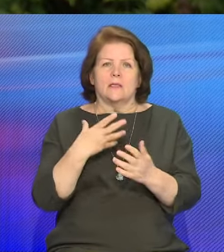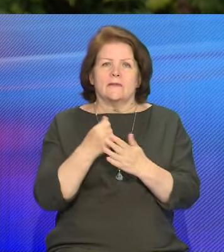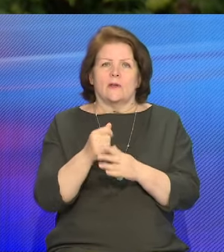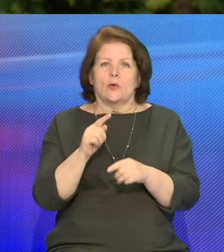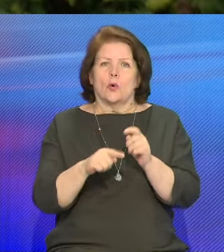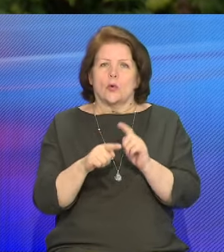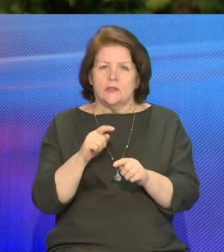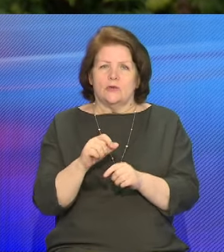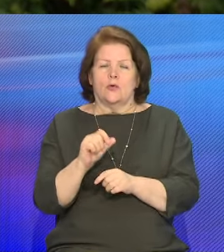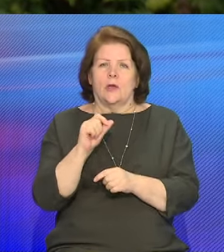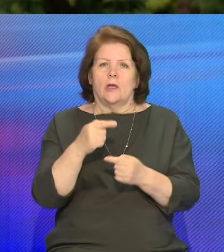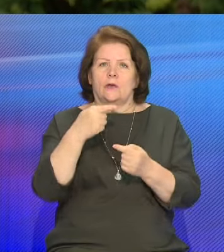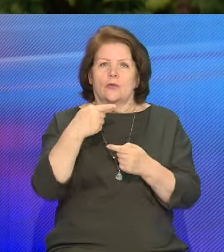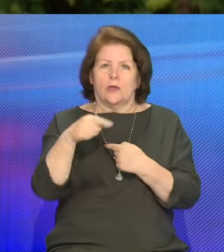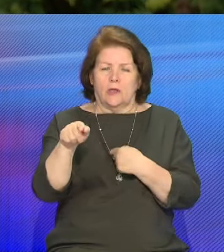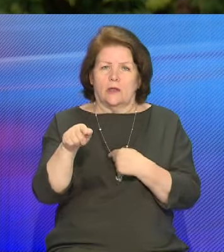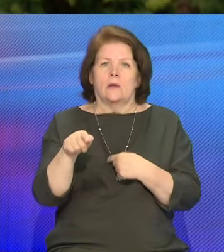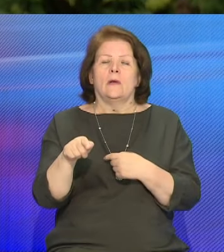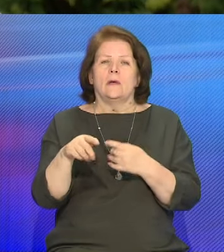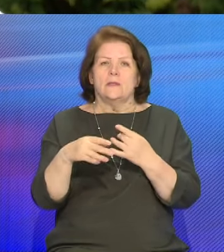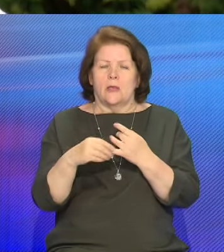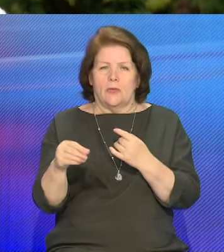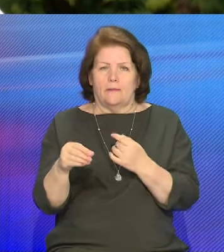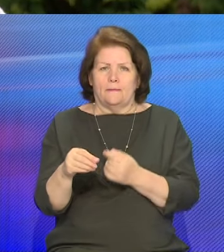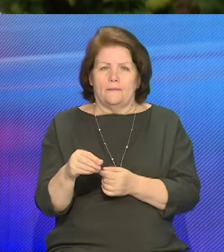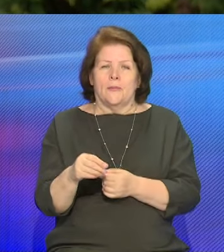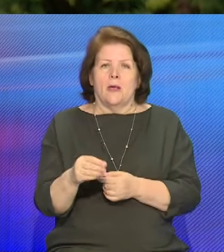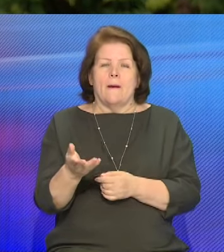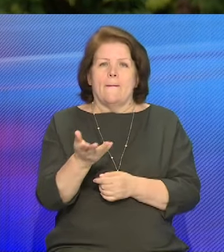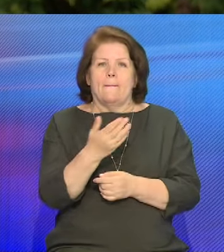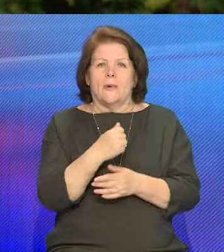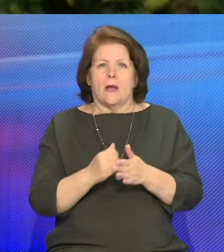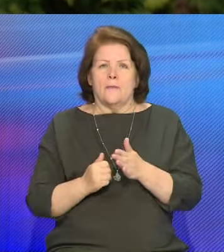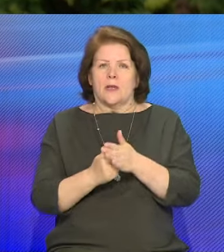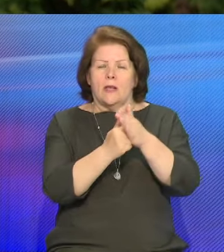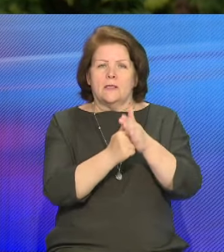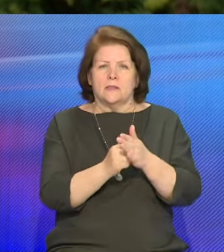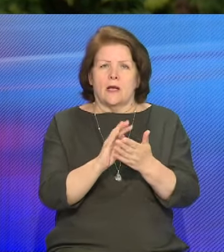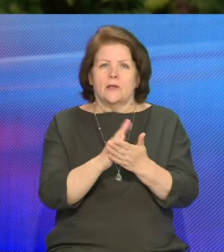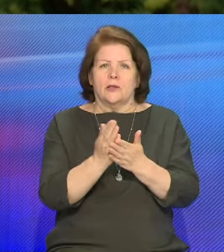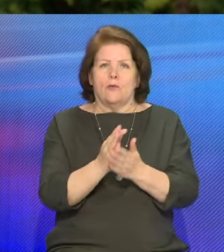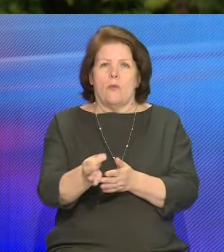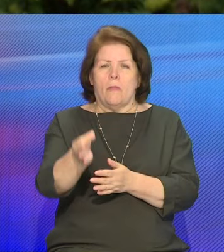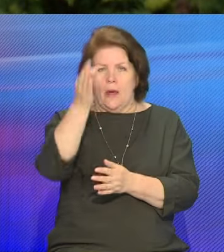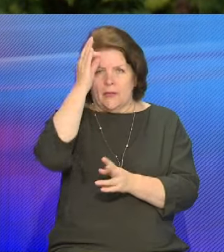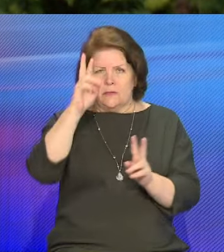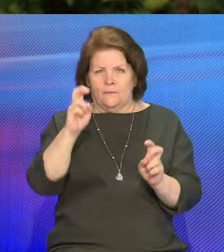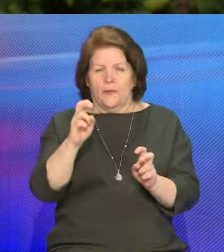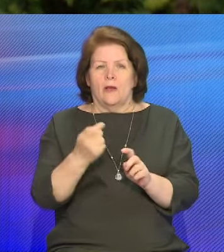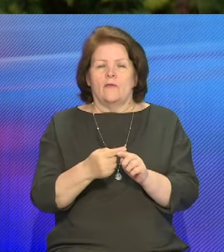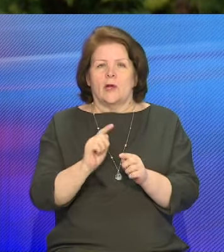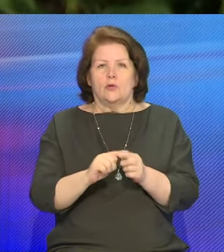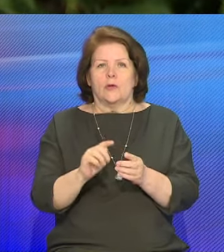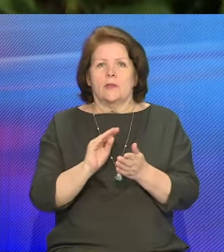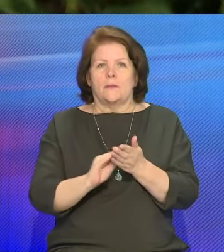оккупированные территории от немецко-фашистских захватчиков. Мы опирались на книгу «Память. Гродинский район», в котором запечатлены эти